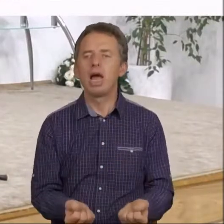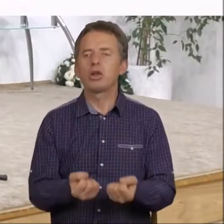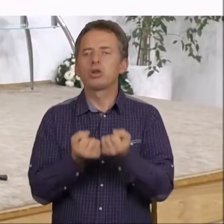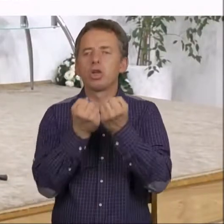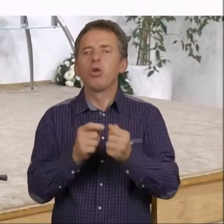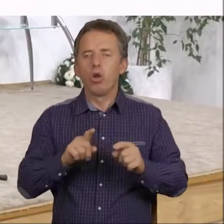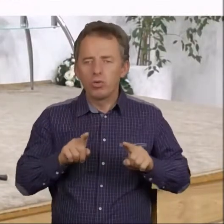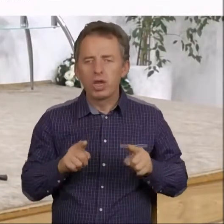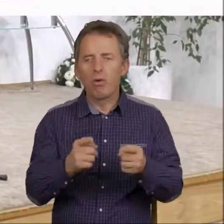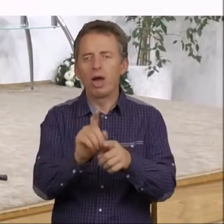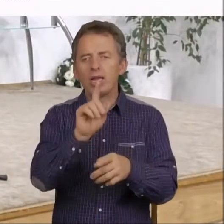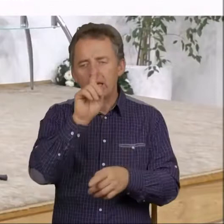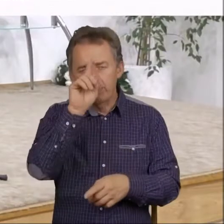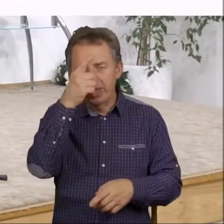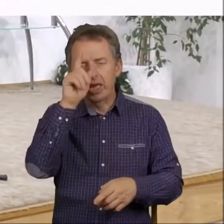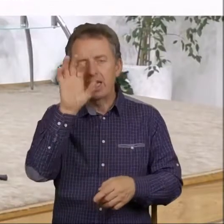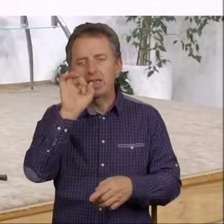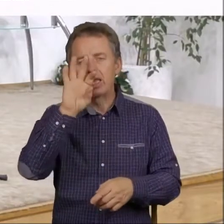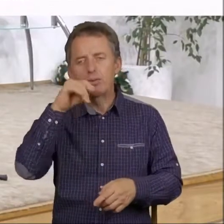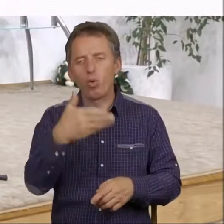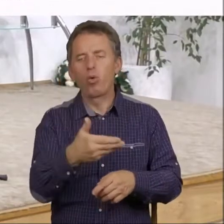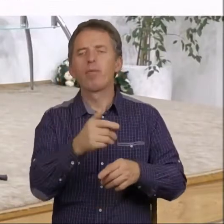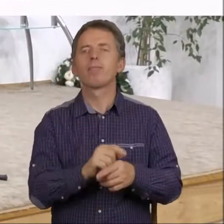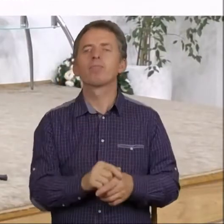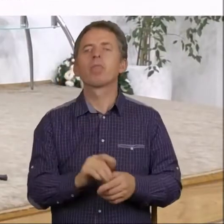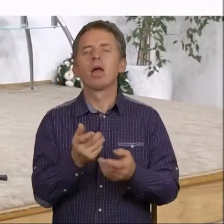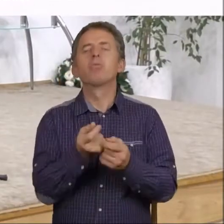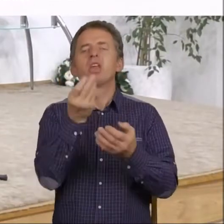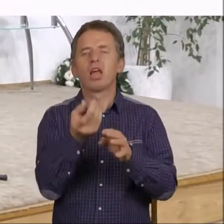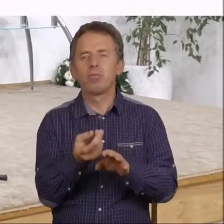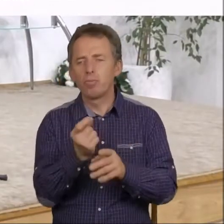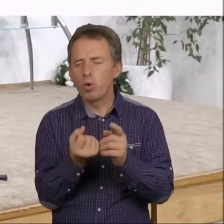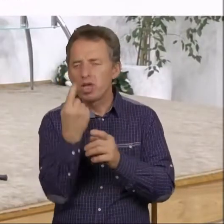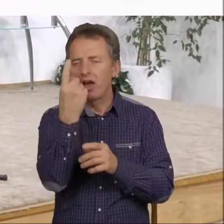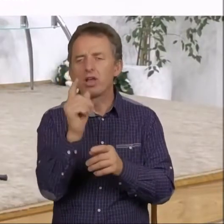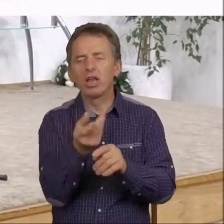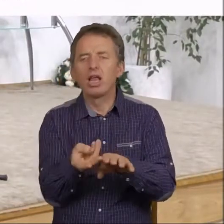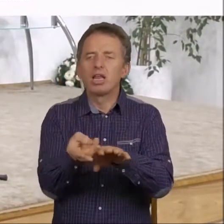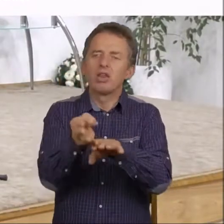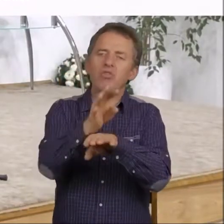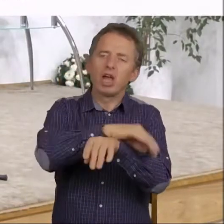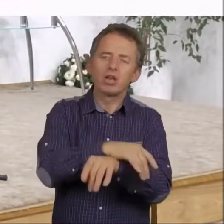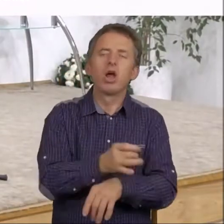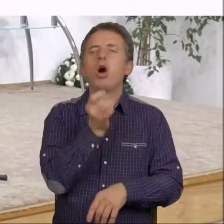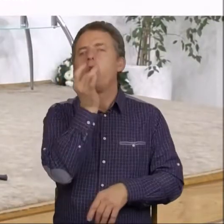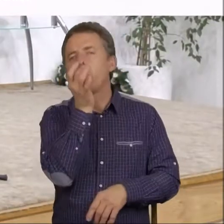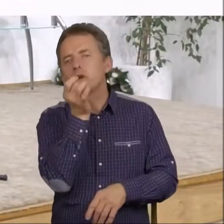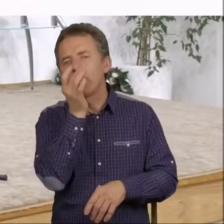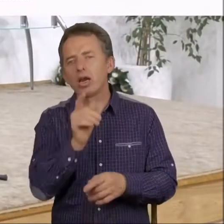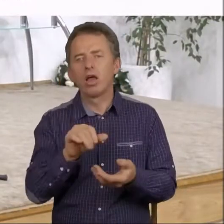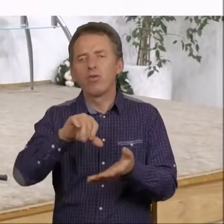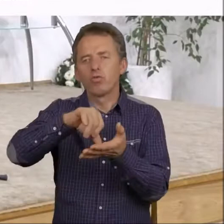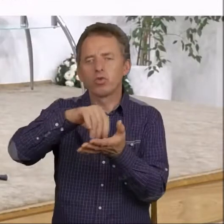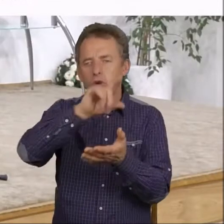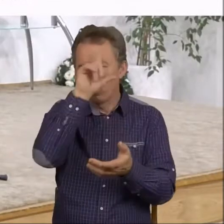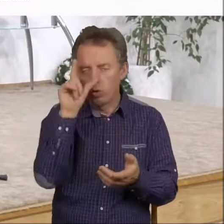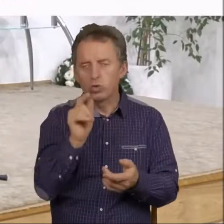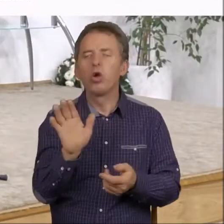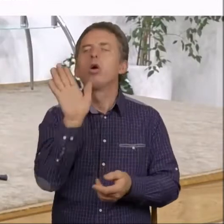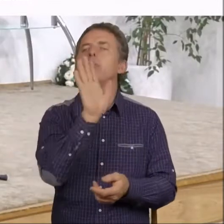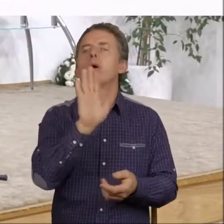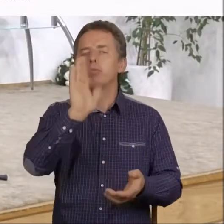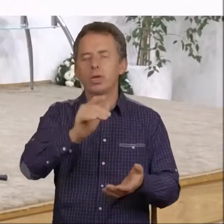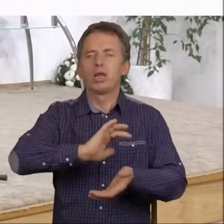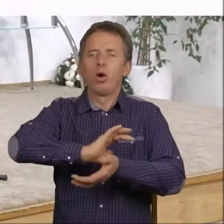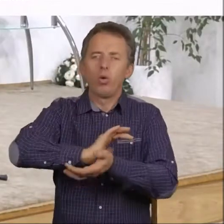działanie. Pojawi się coraz więcej zwiedzeń, a także oskarżeń pod adresem ludu Bożego. I pewien ucisk będzie